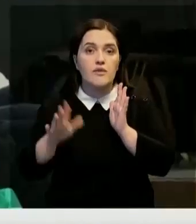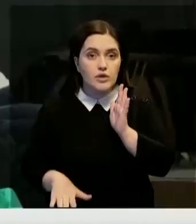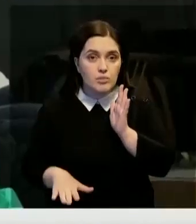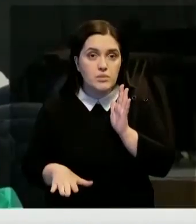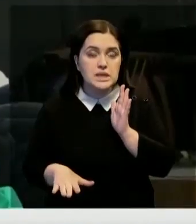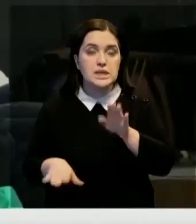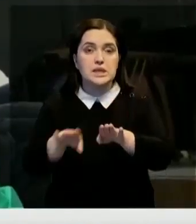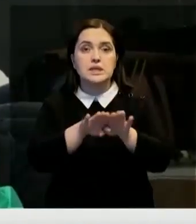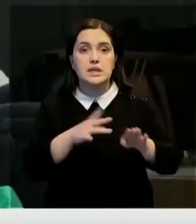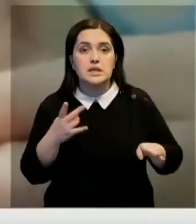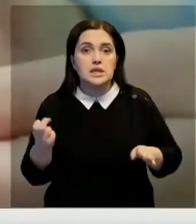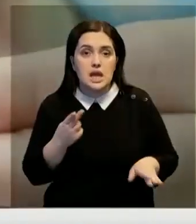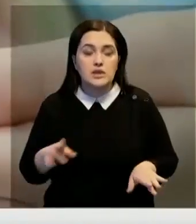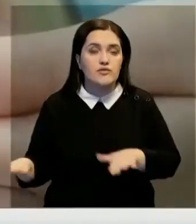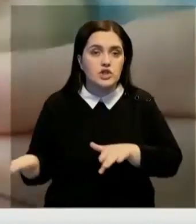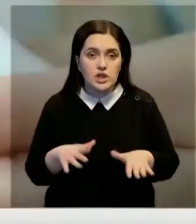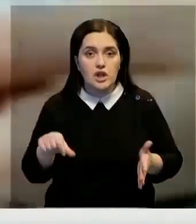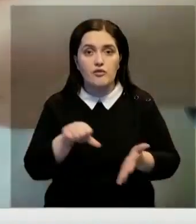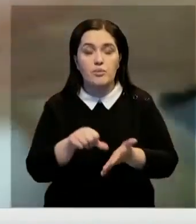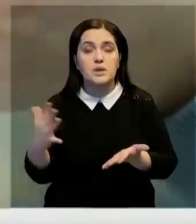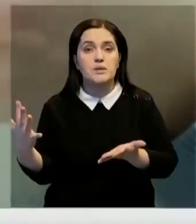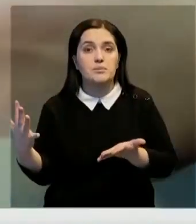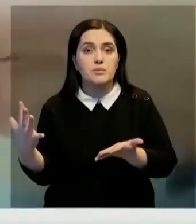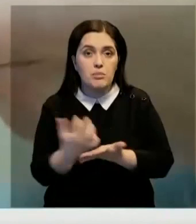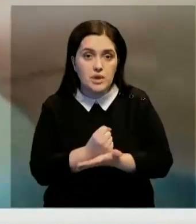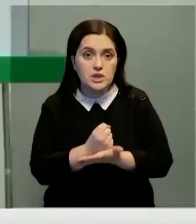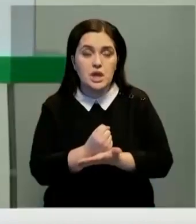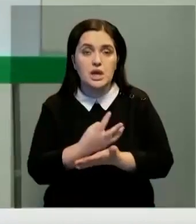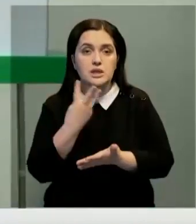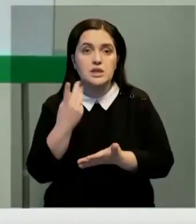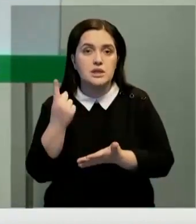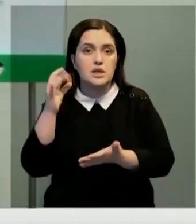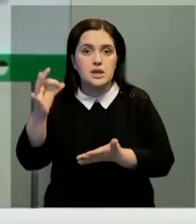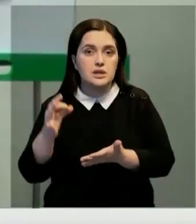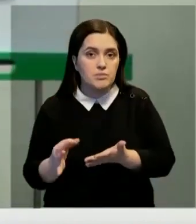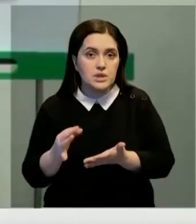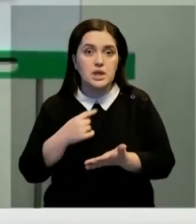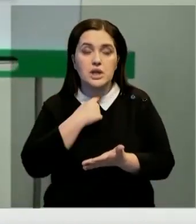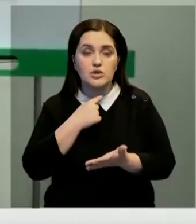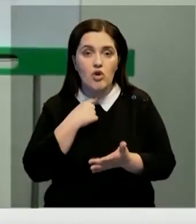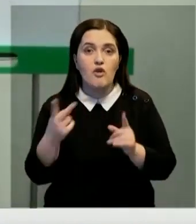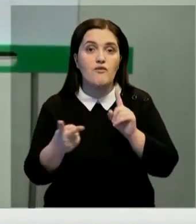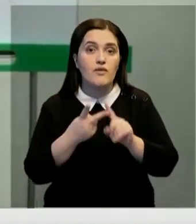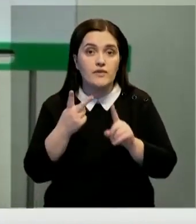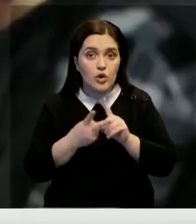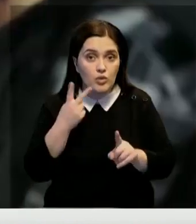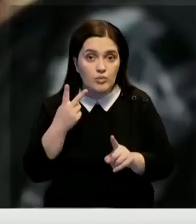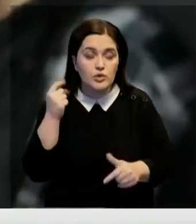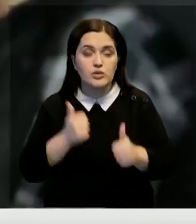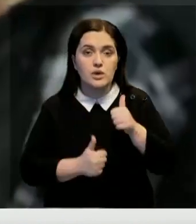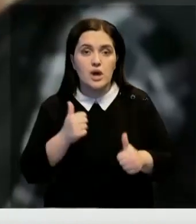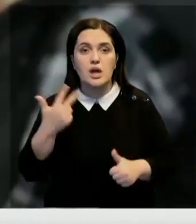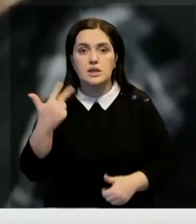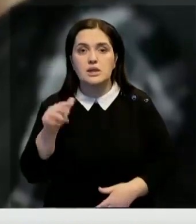На втором месте – единое национальное движение. Его представители набрали почти 31% голосов. Во втором